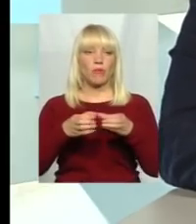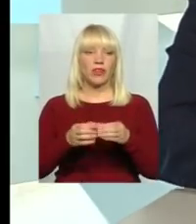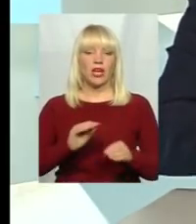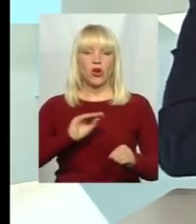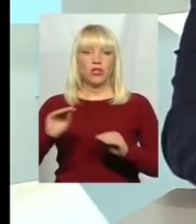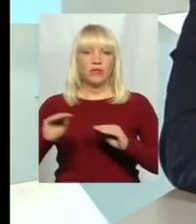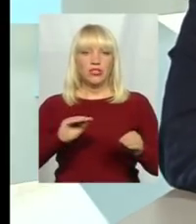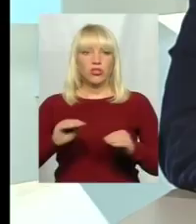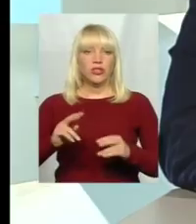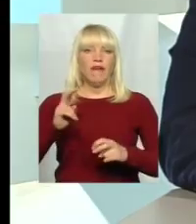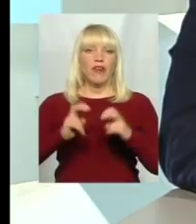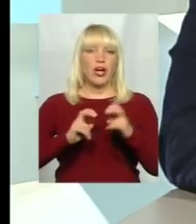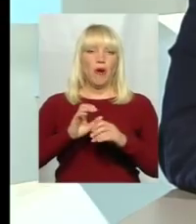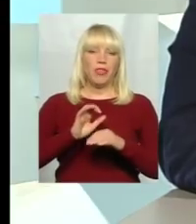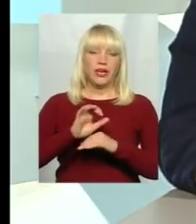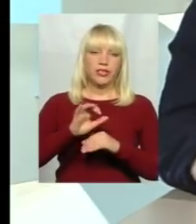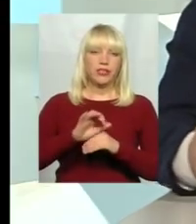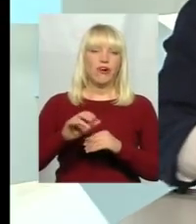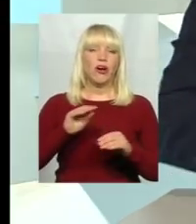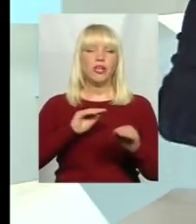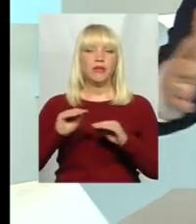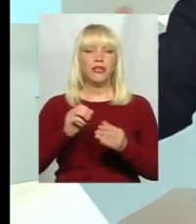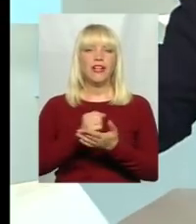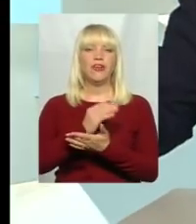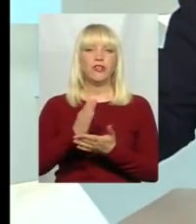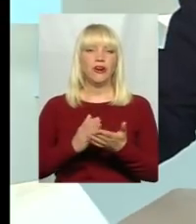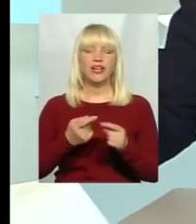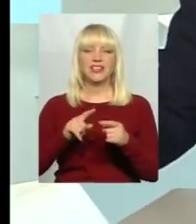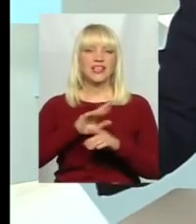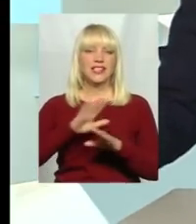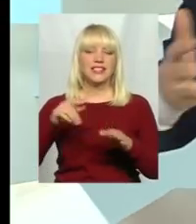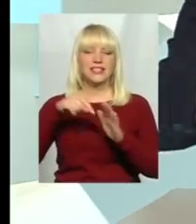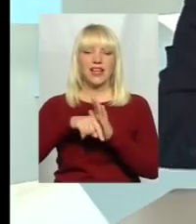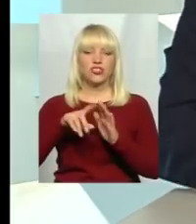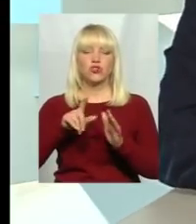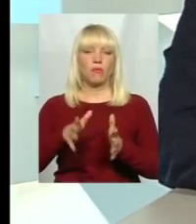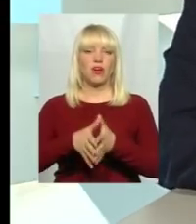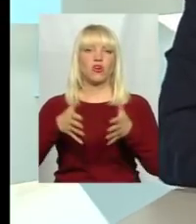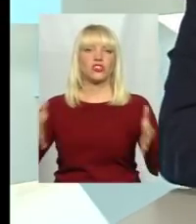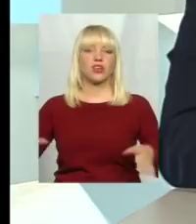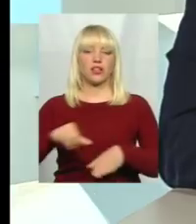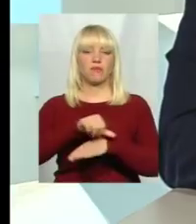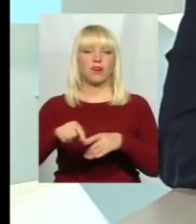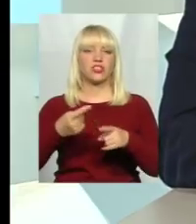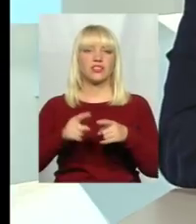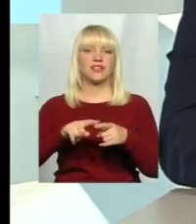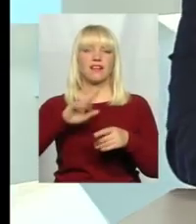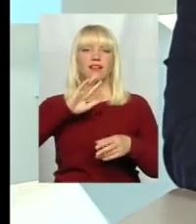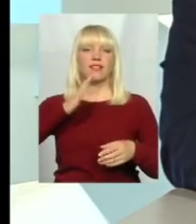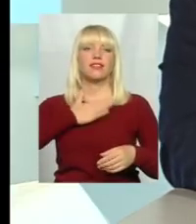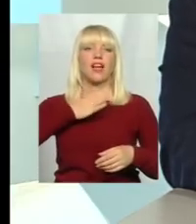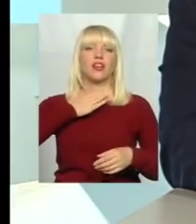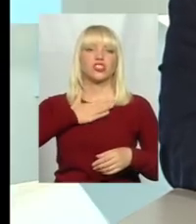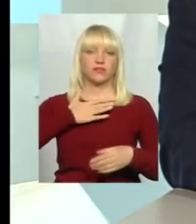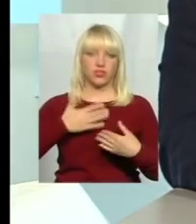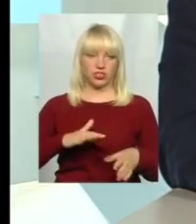виробництво, будуючи інфраструктуру і так далі. Це не значить, що розширюємо межі, розширюємо, і воно стає наше. Це якраз та помилка, що люди,